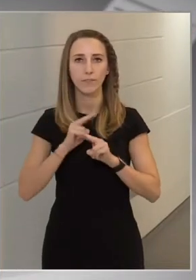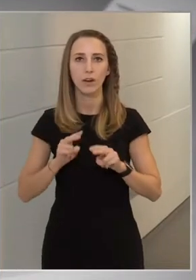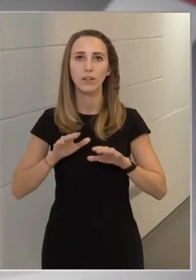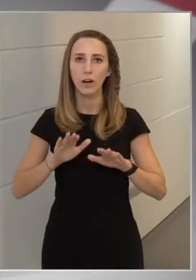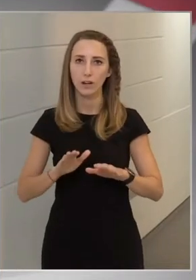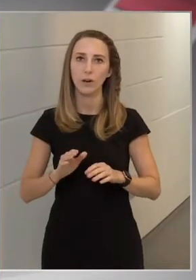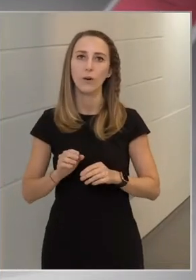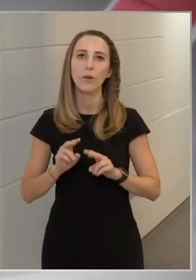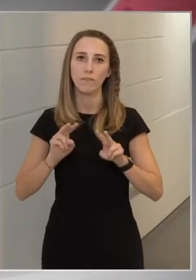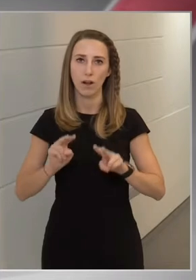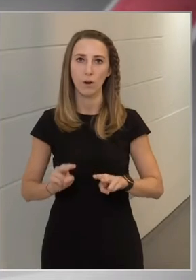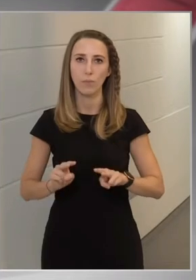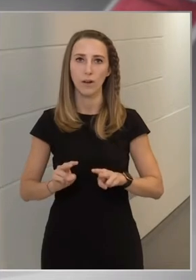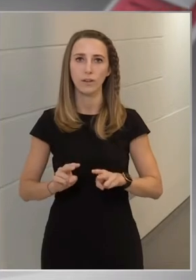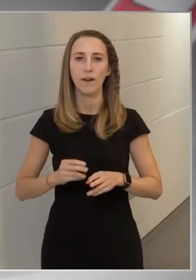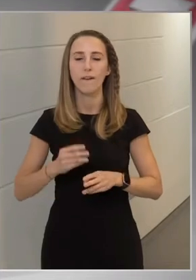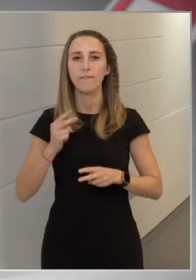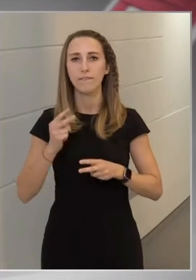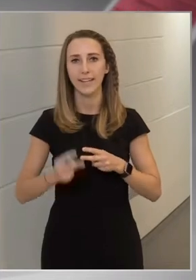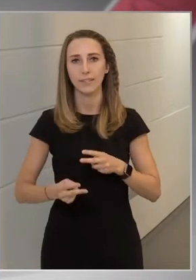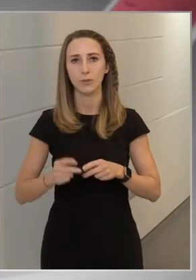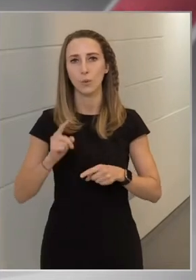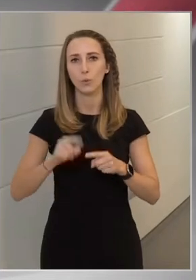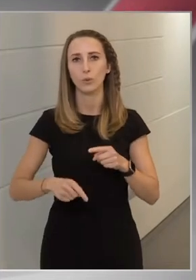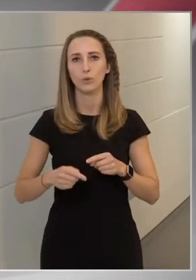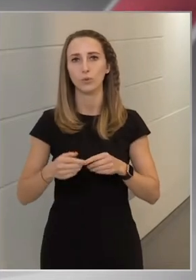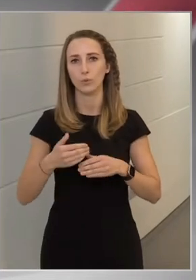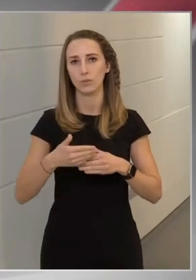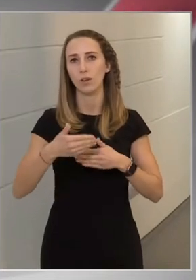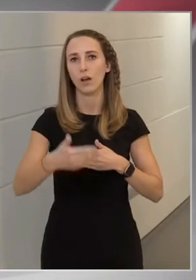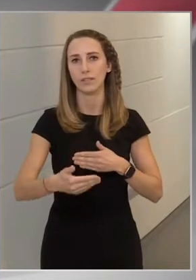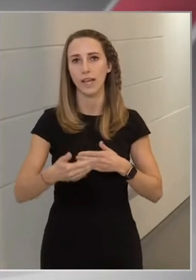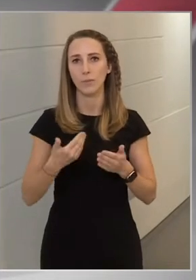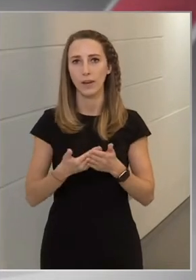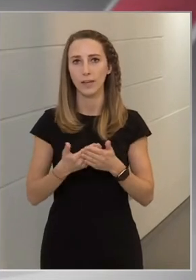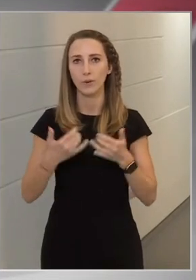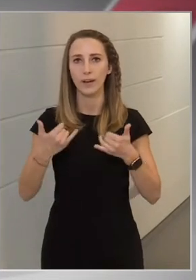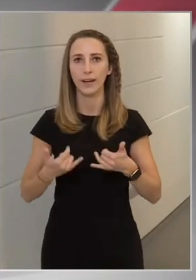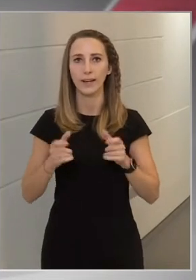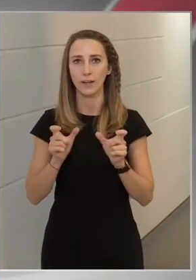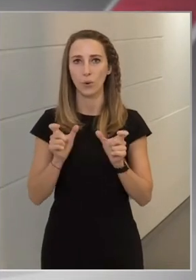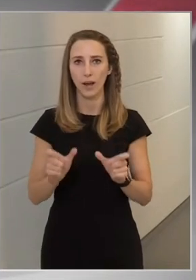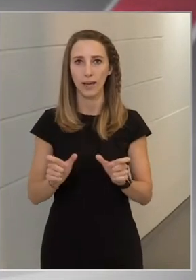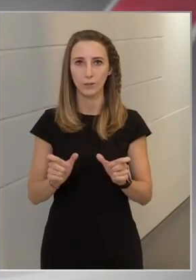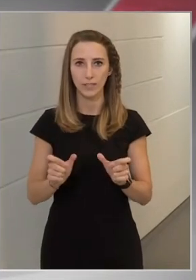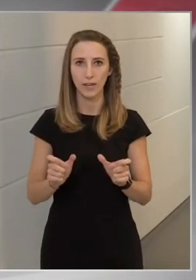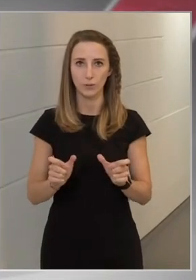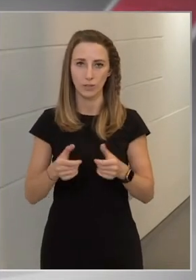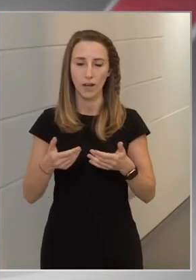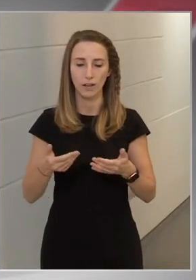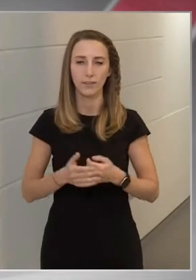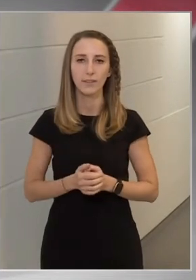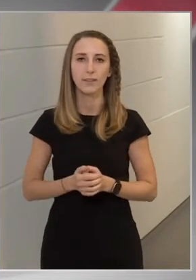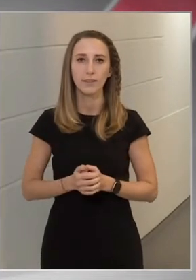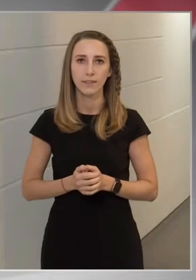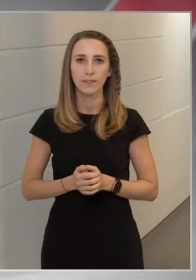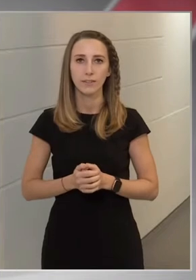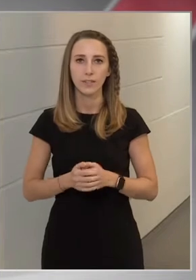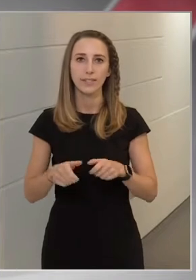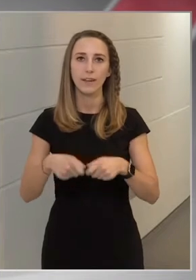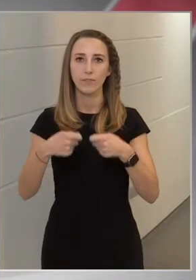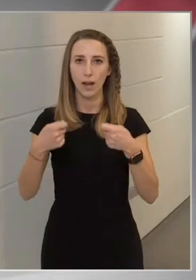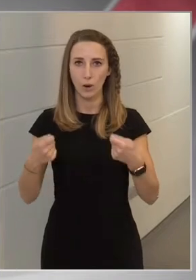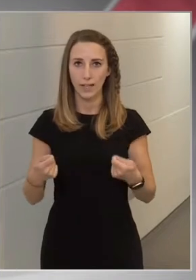hogy valóban a végső utolsó szakaszában legyünk a jelenlegi korlátozásoknak, és ezeknek a